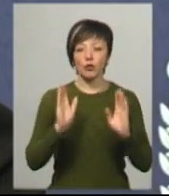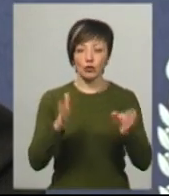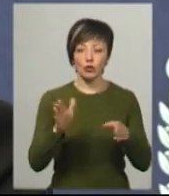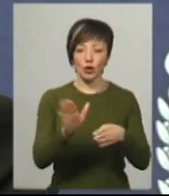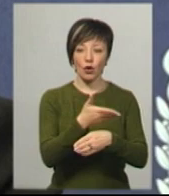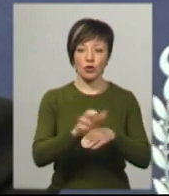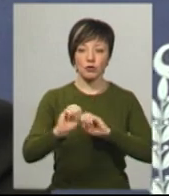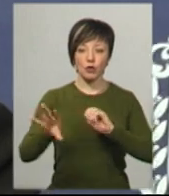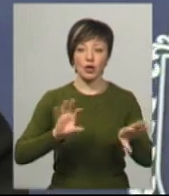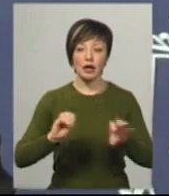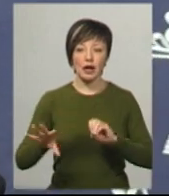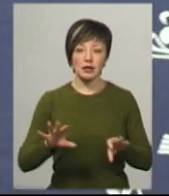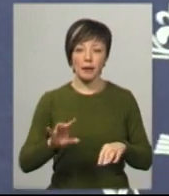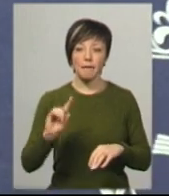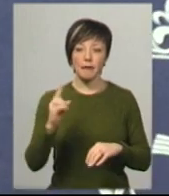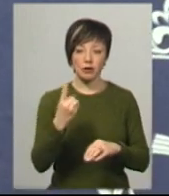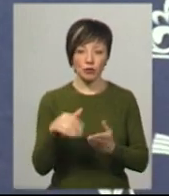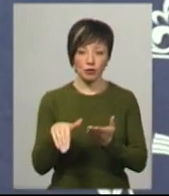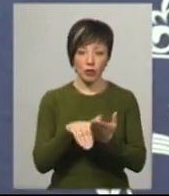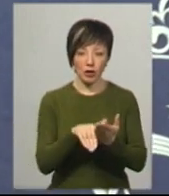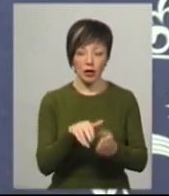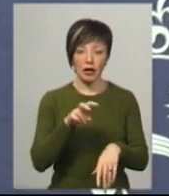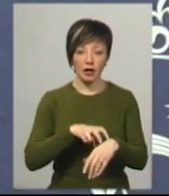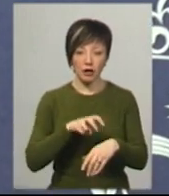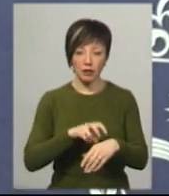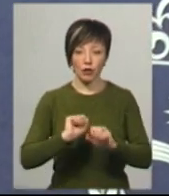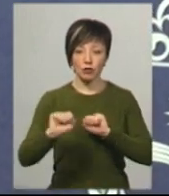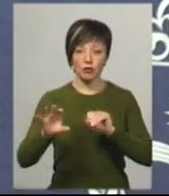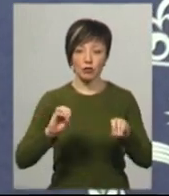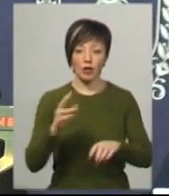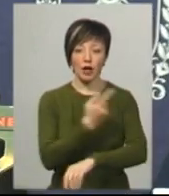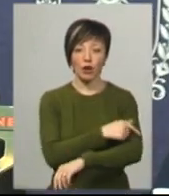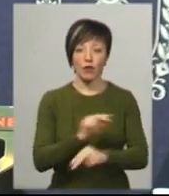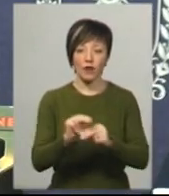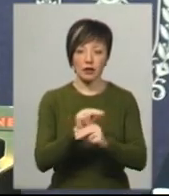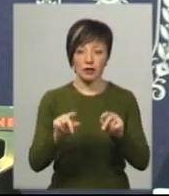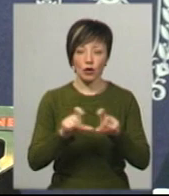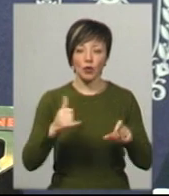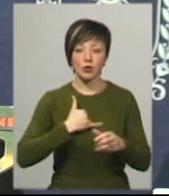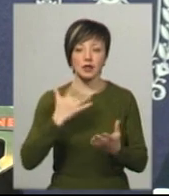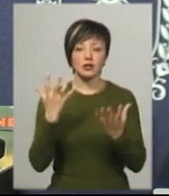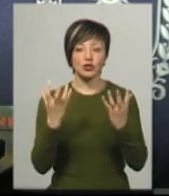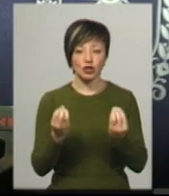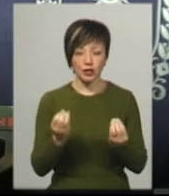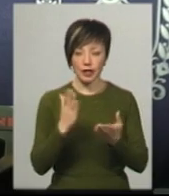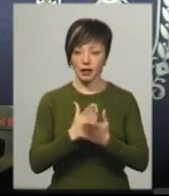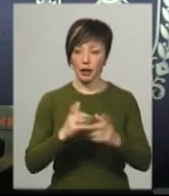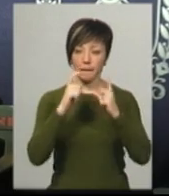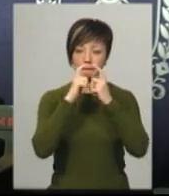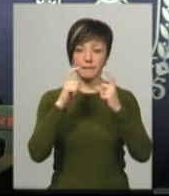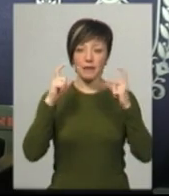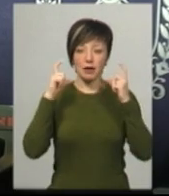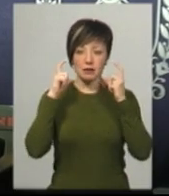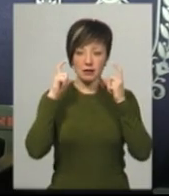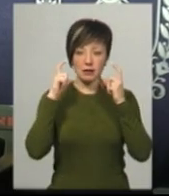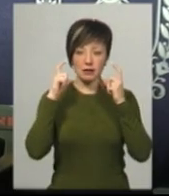по первинній медичної допомозі, далі вони будуть розповсюджуватися по лікувальних закладах. У нас є маски, які були зняти з